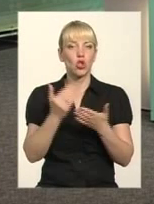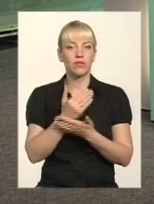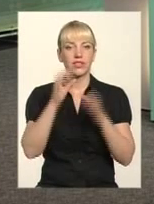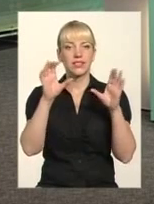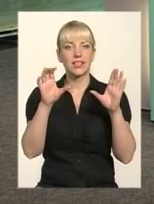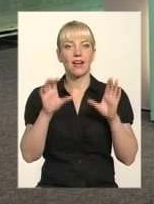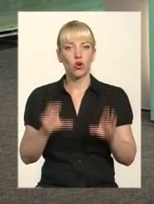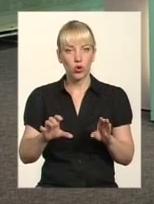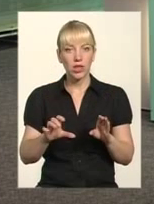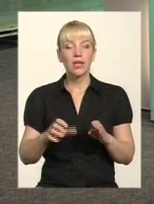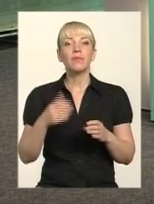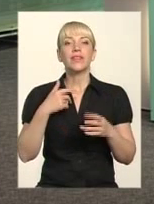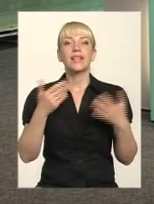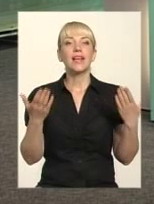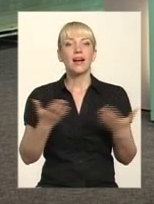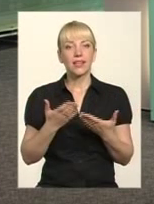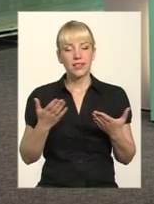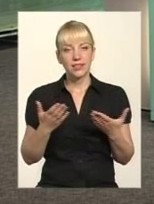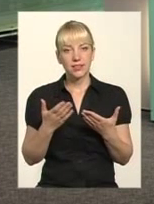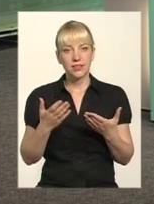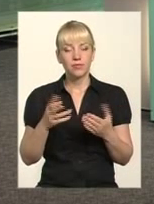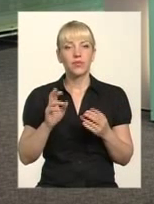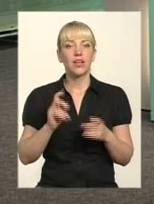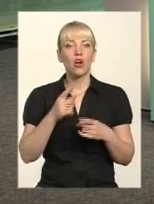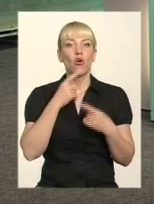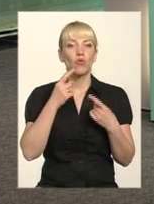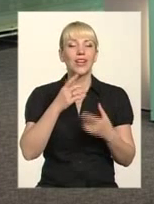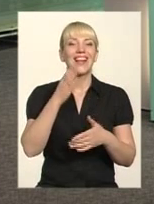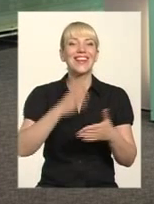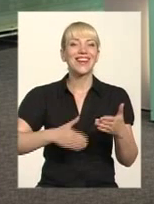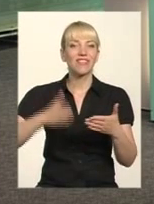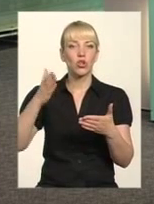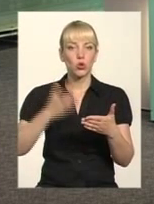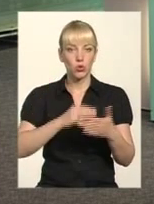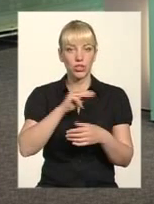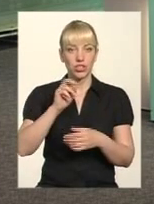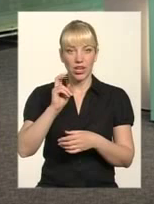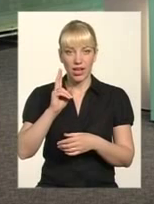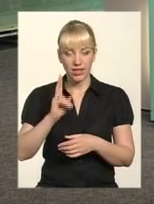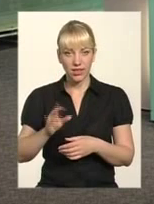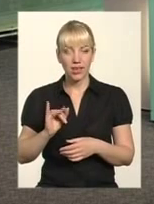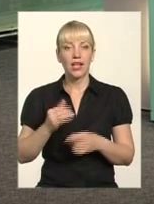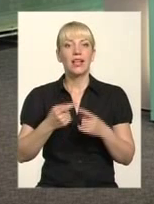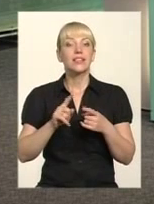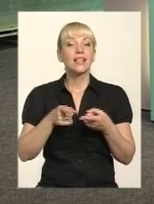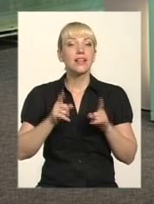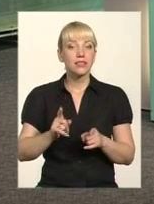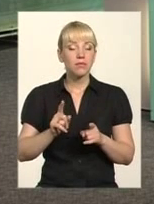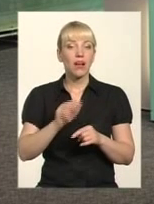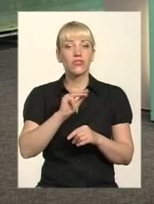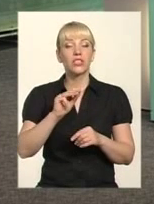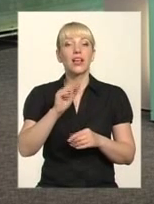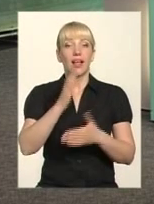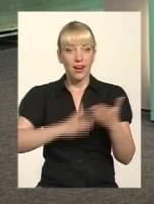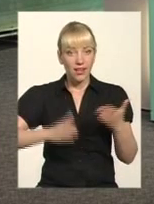який, по суті, як гучно озвучено, ліквідує жеки. То це насправді ліквідація чи просто гучні слова?